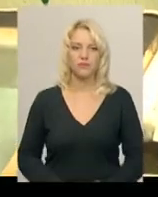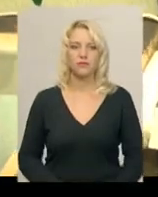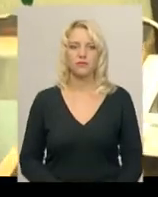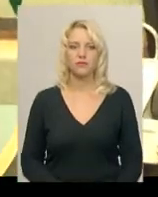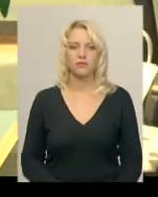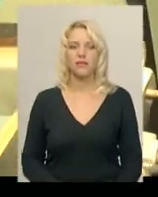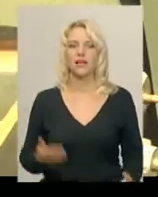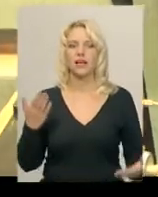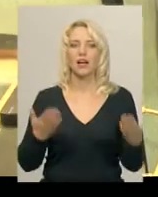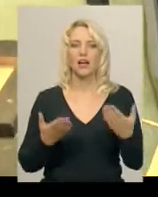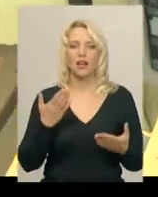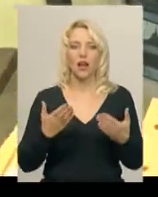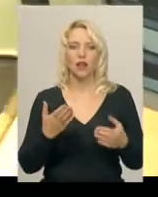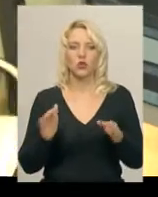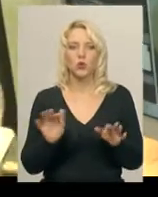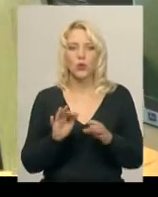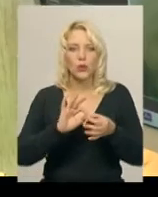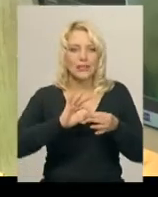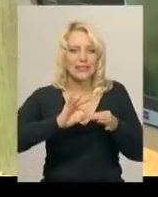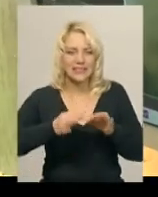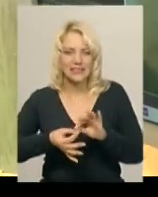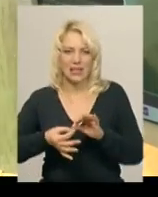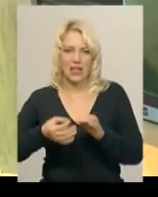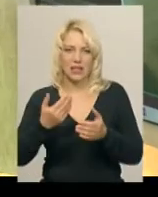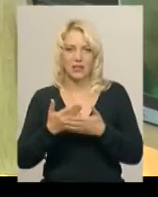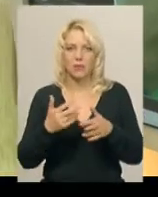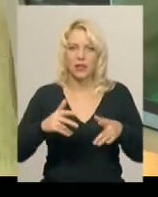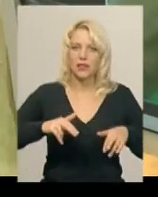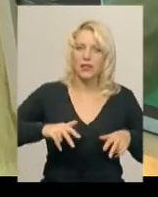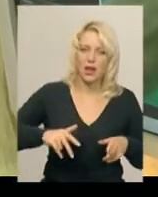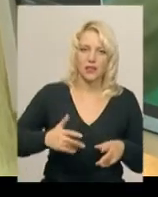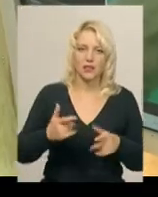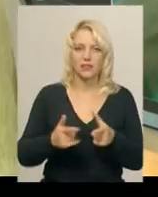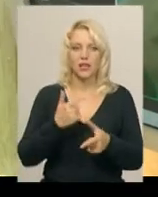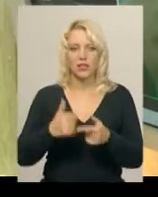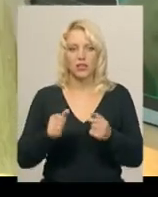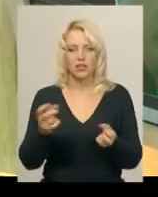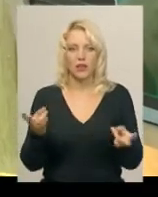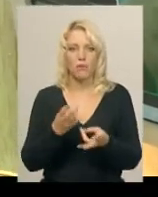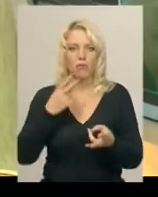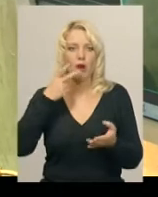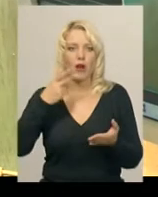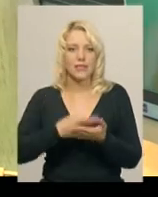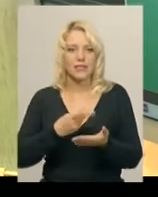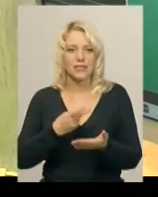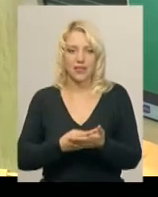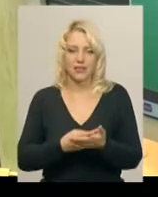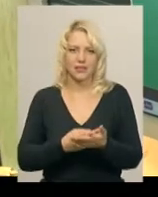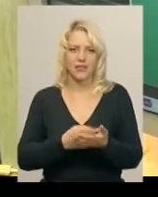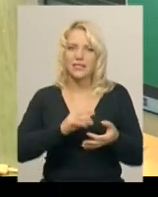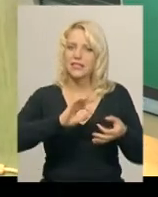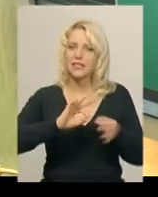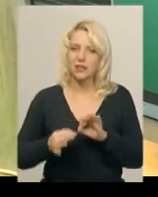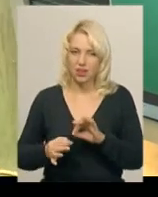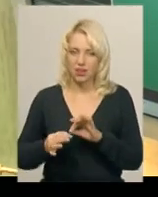Якщо рух більш детальний, можливо, якщо це танець, або треба показати складний